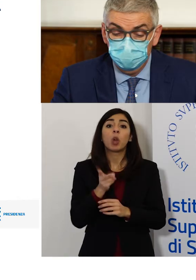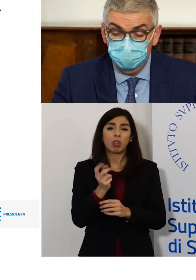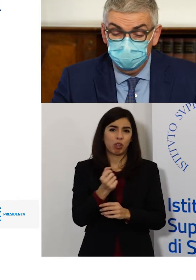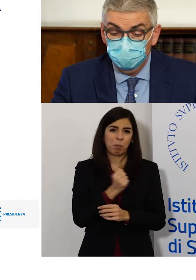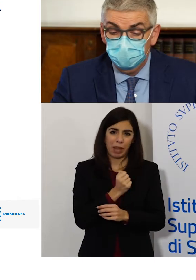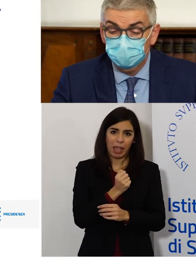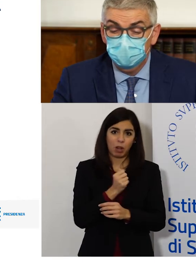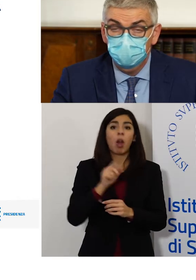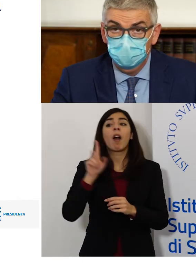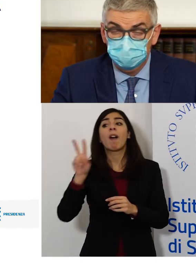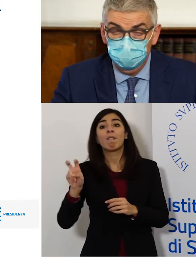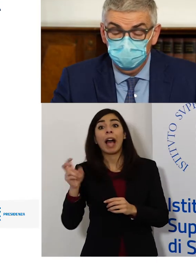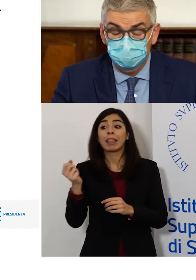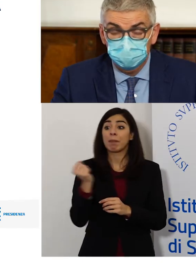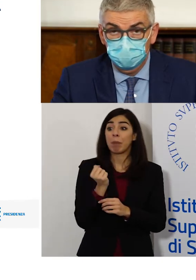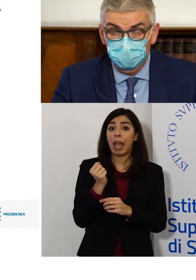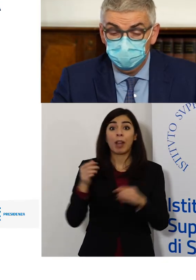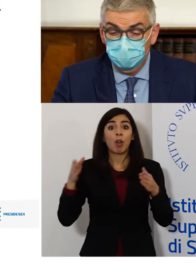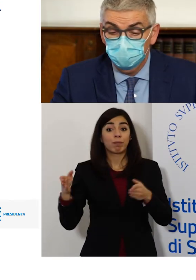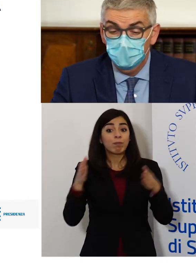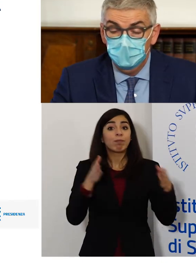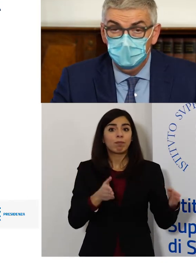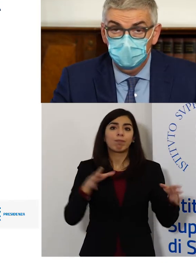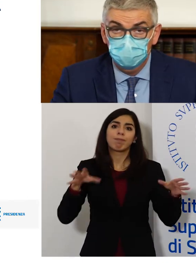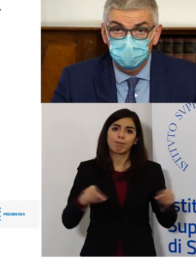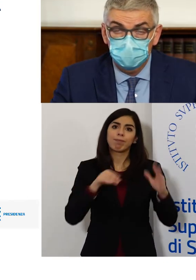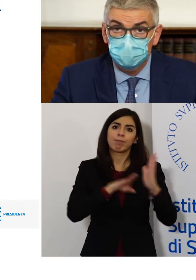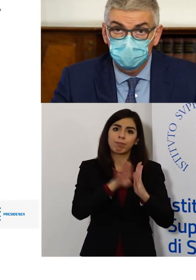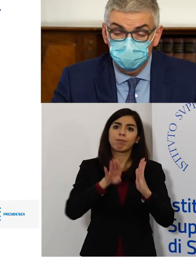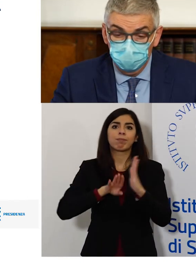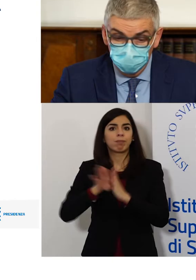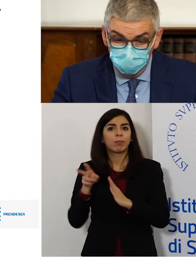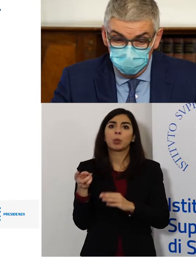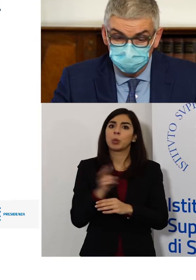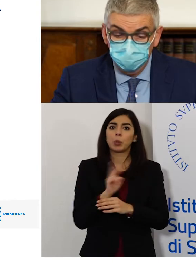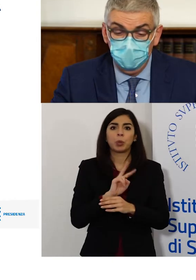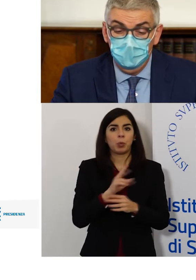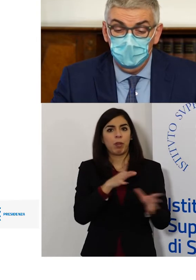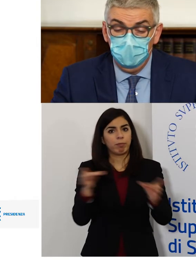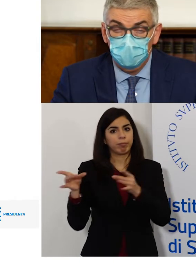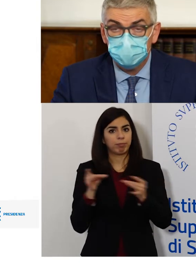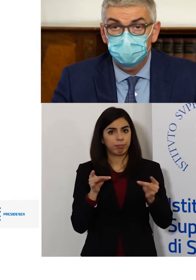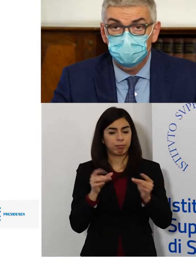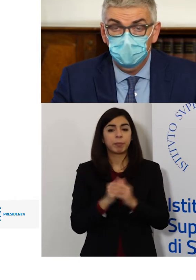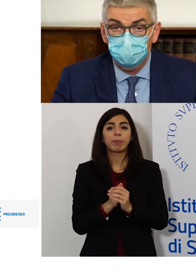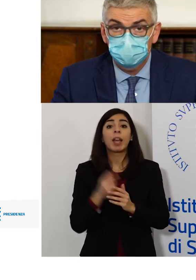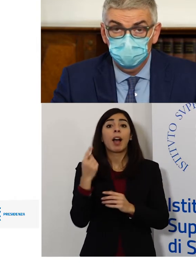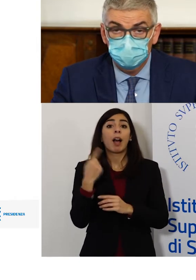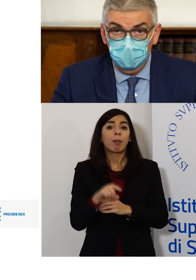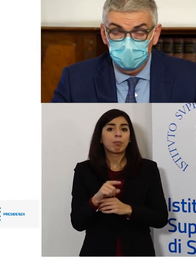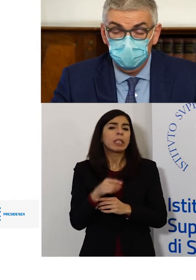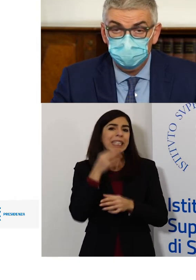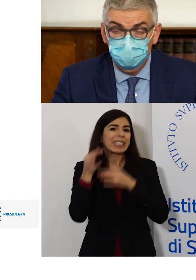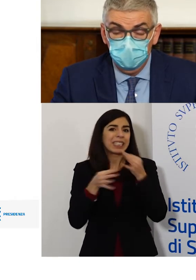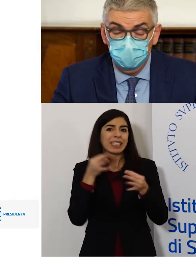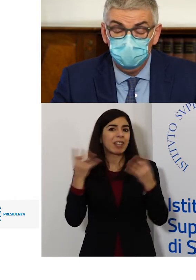e le fasce di età under 20 stiano crescendo dal punto di vista del numero di nuovi casi. E questo purtroppo si